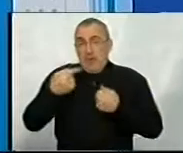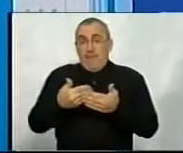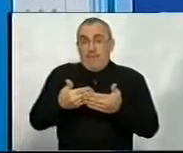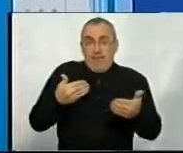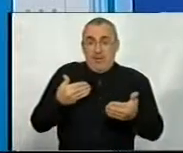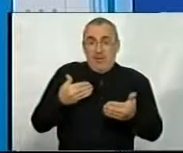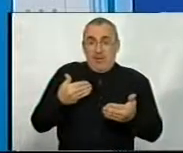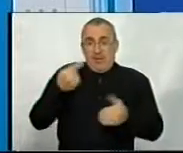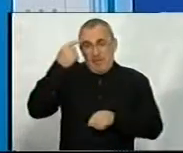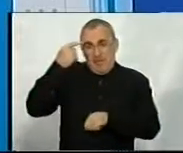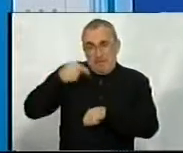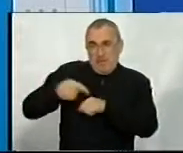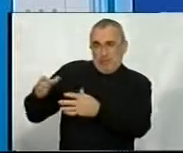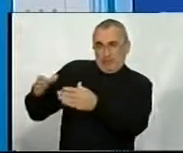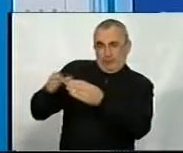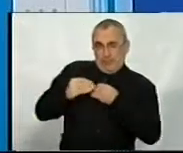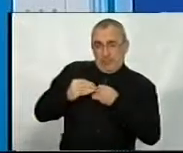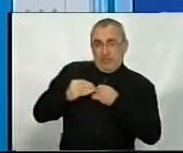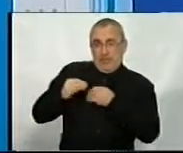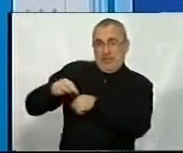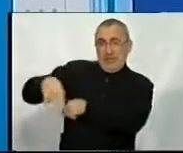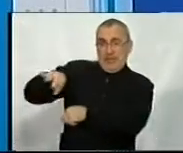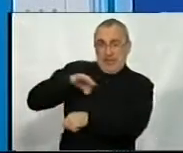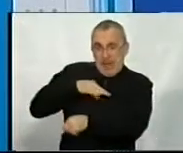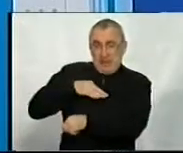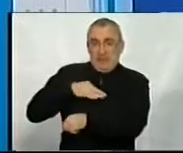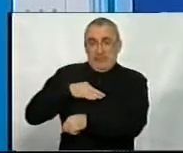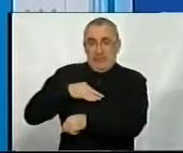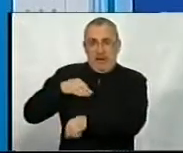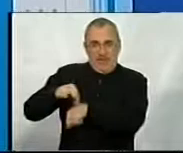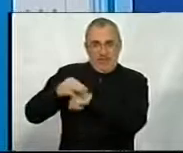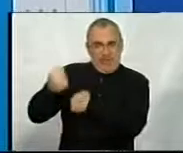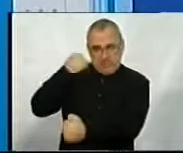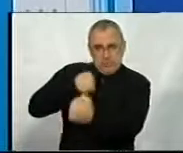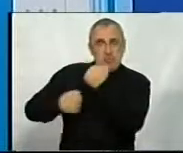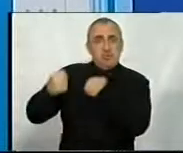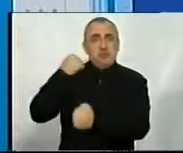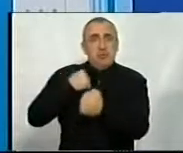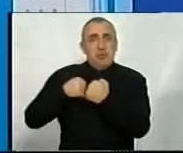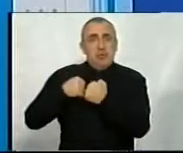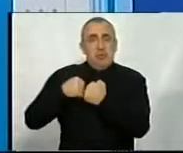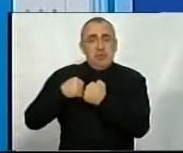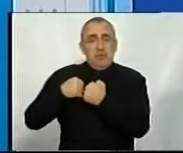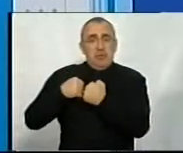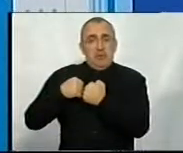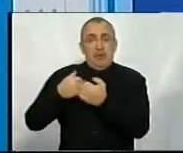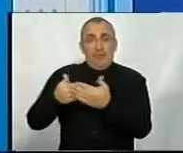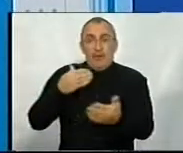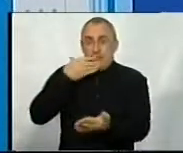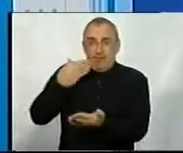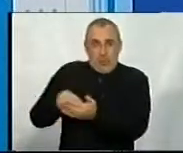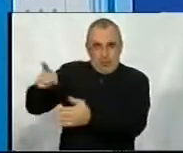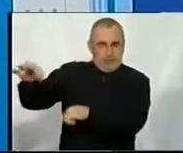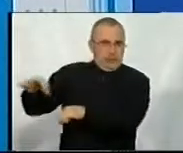психологічного тиску і насилля, і навіть фізичних побоїв від своєї